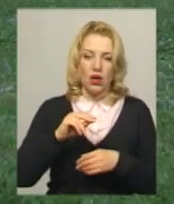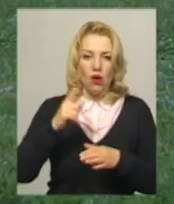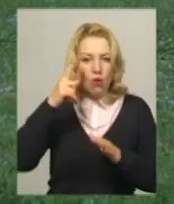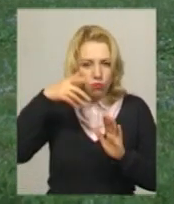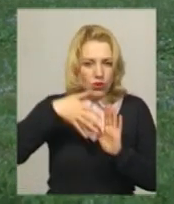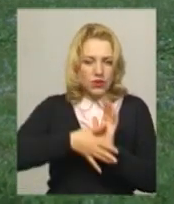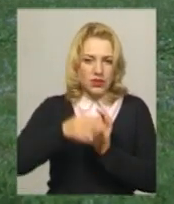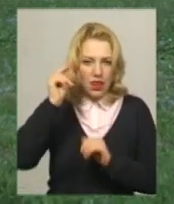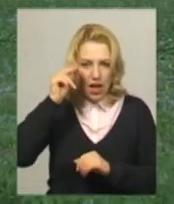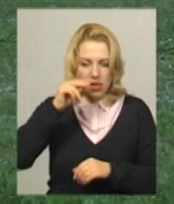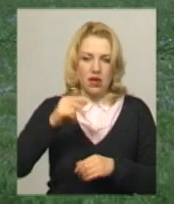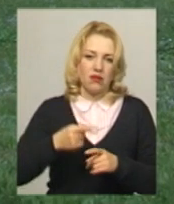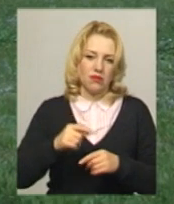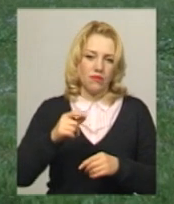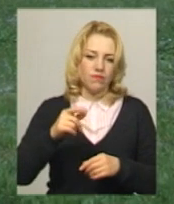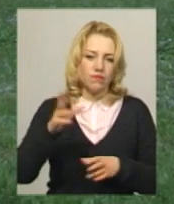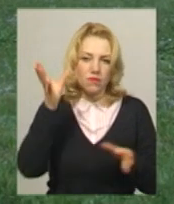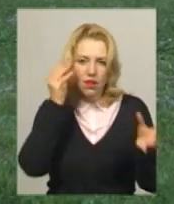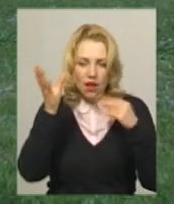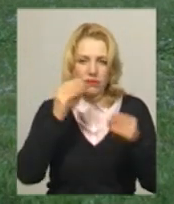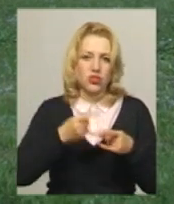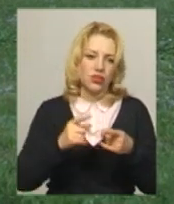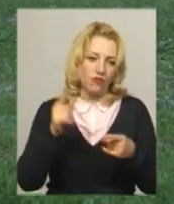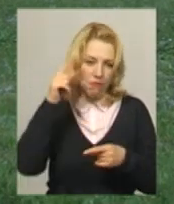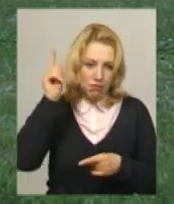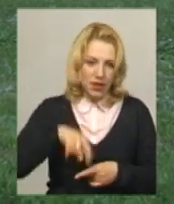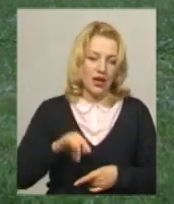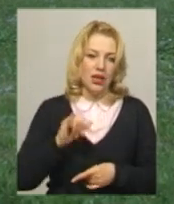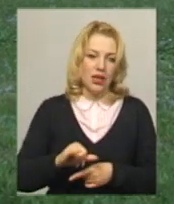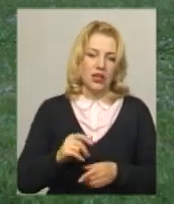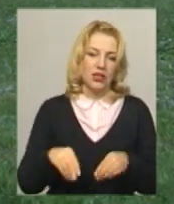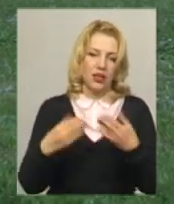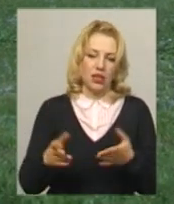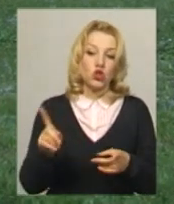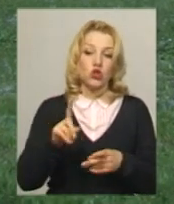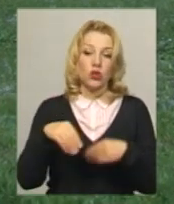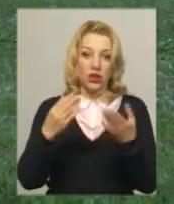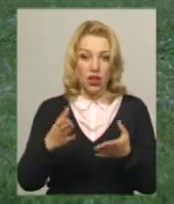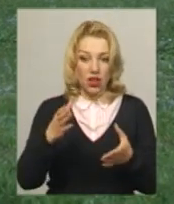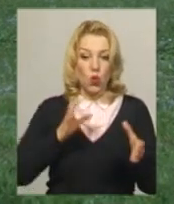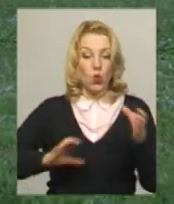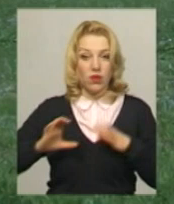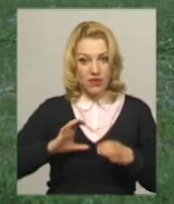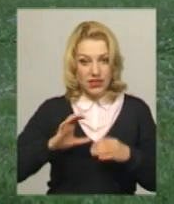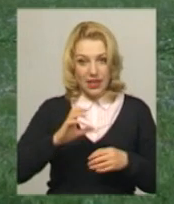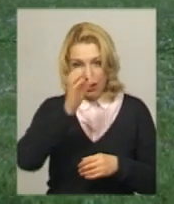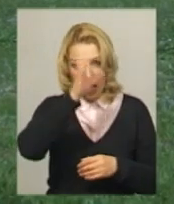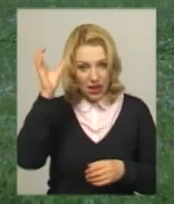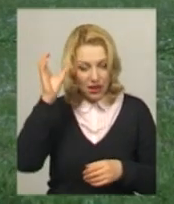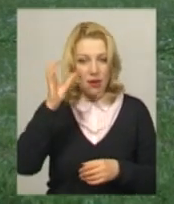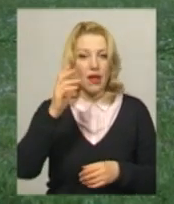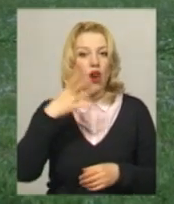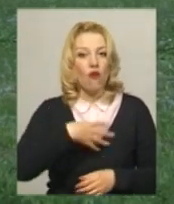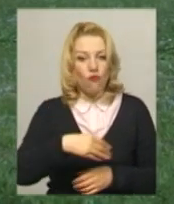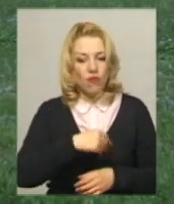знання, навички і вміння, те, що їм надали в університеті, академії Львівській. Але де більше вони